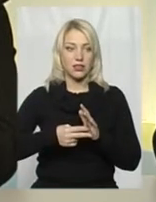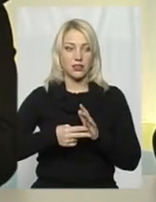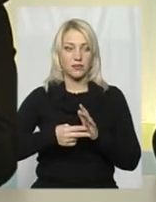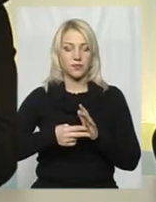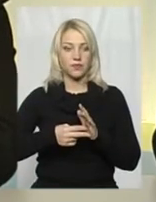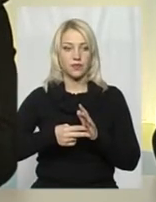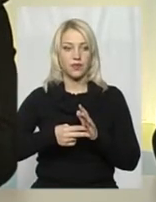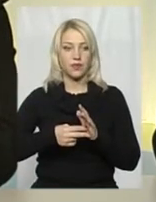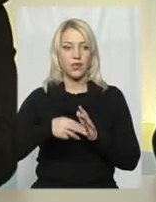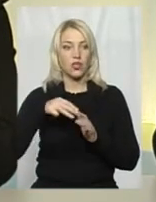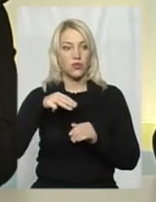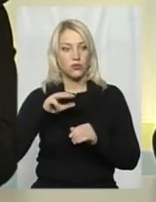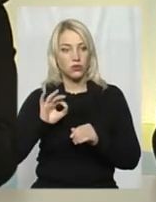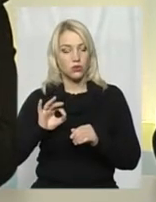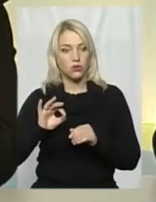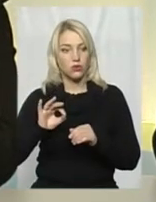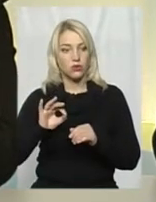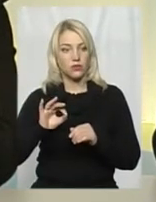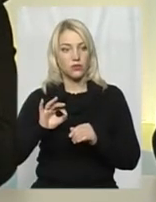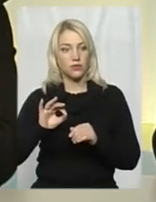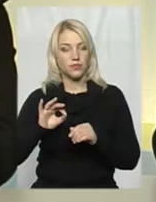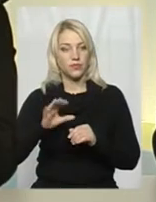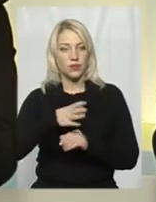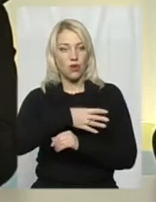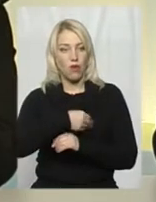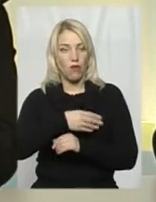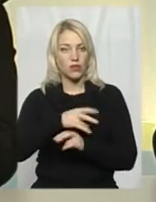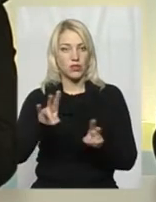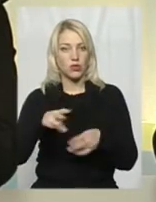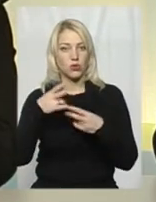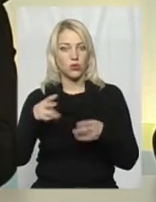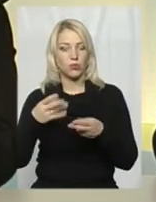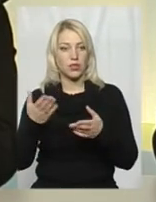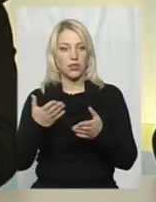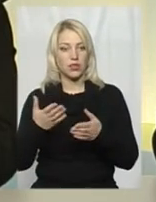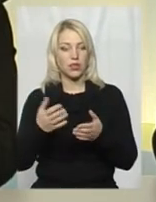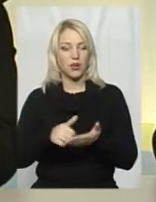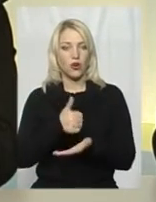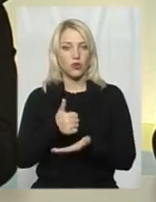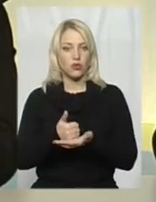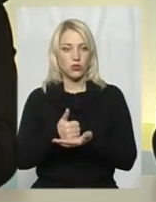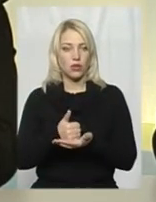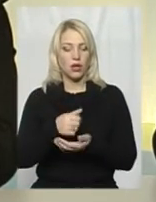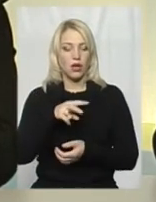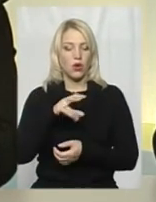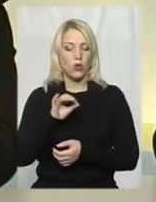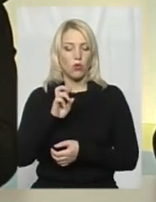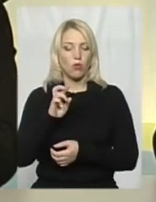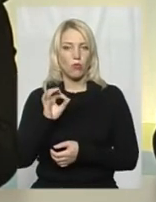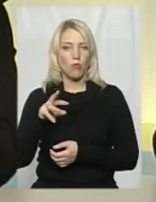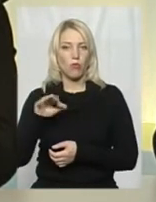то львовський клуб, який очолює Любомир Горбач,